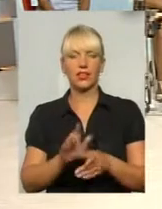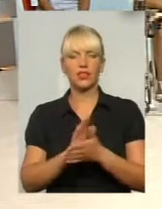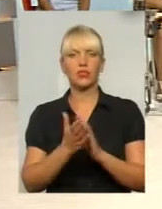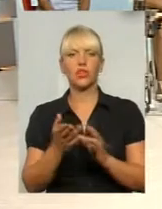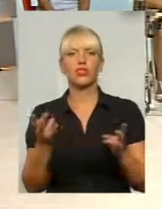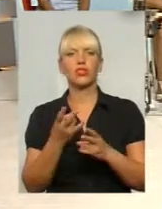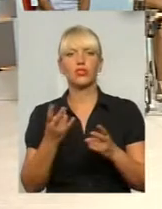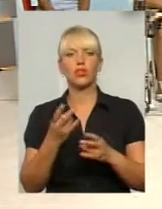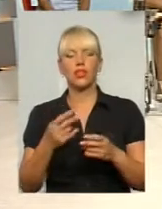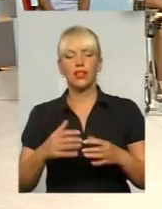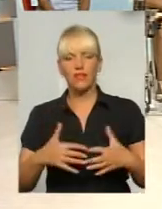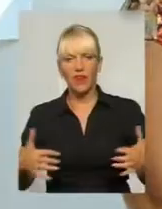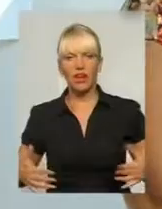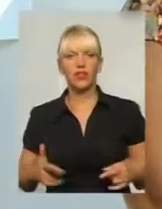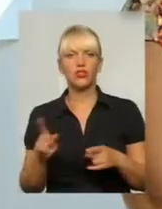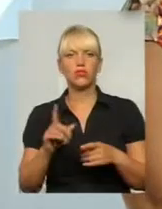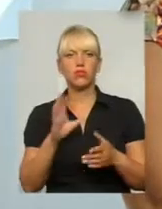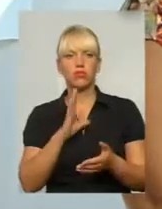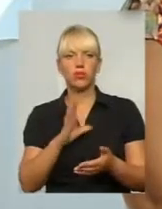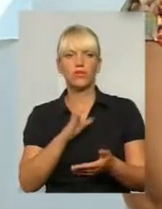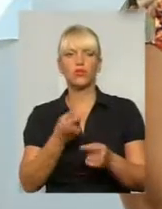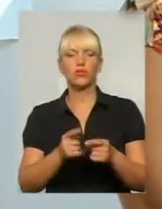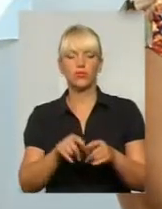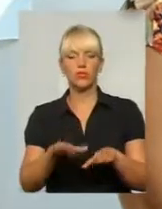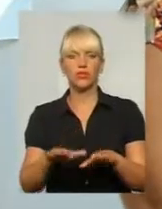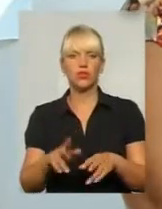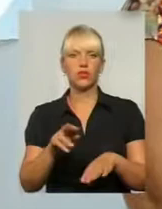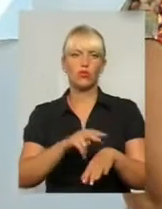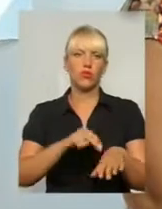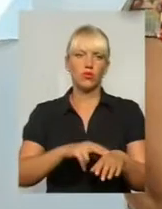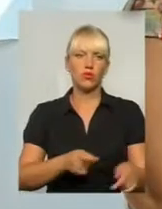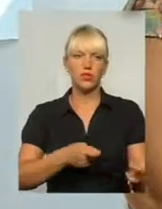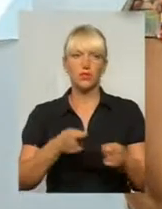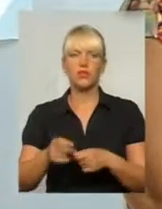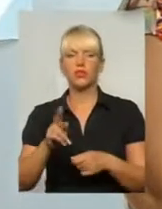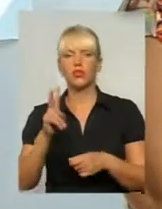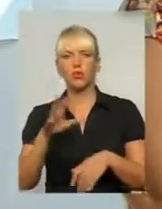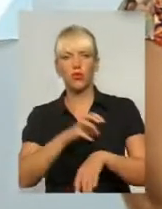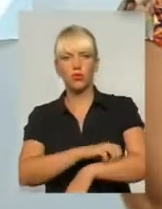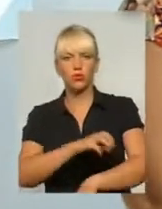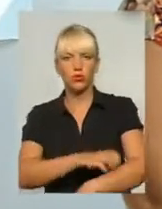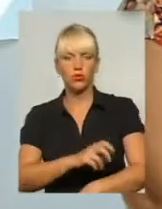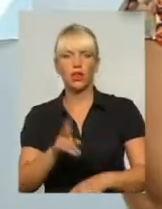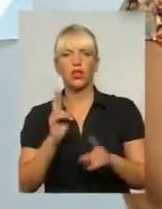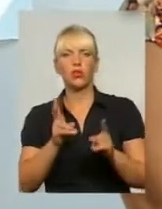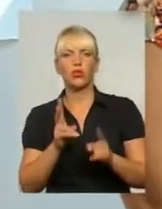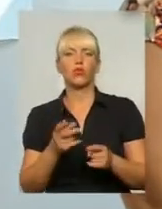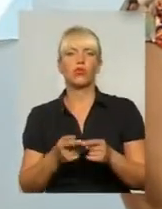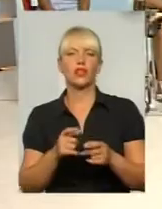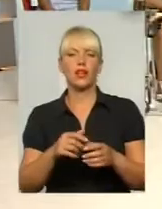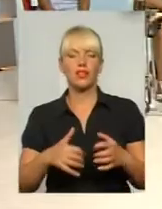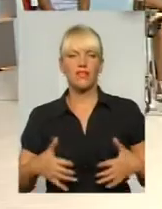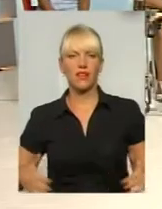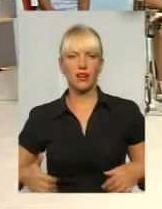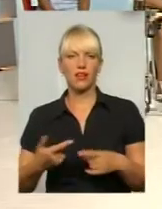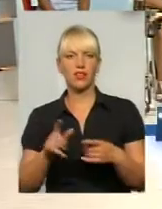тому притулку. І отак потихеньку ми з цього місця то патрульна поліція привезла, то когось покусали, то тварина має якась поведінку